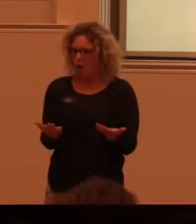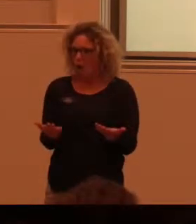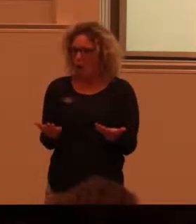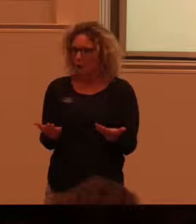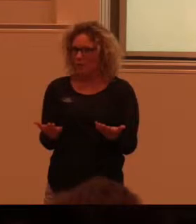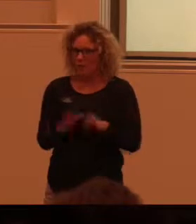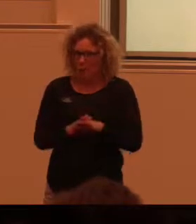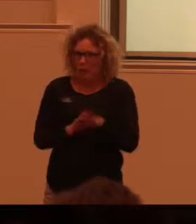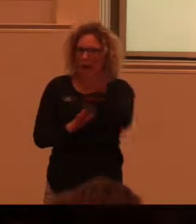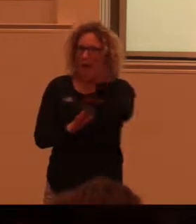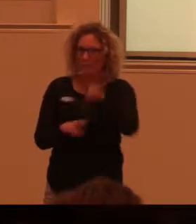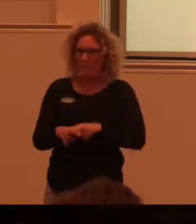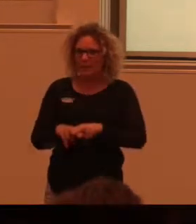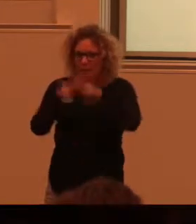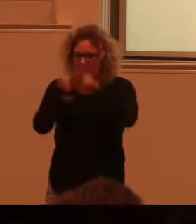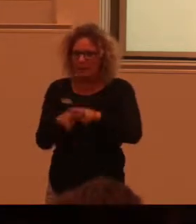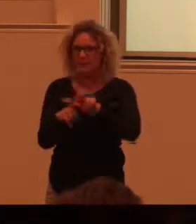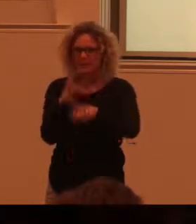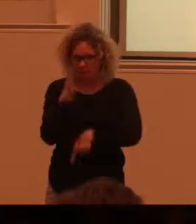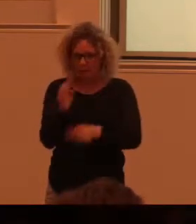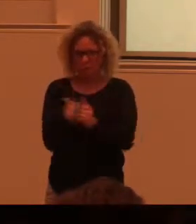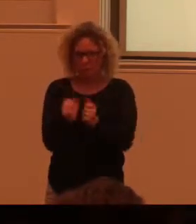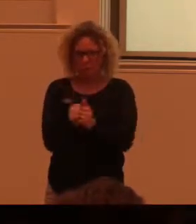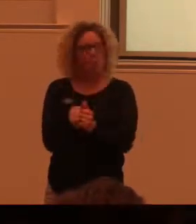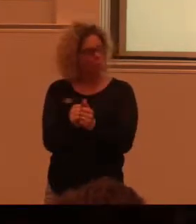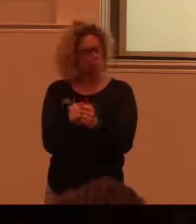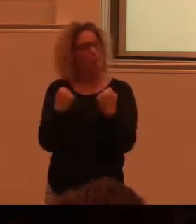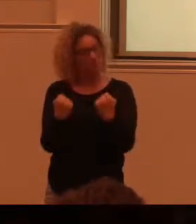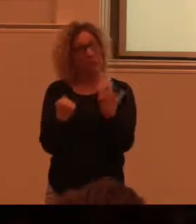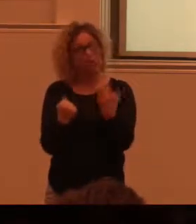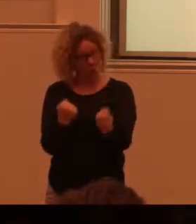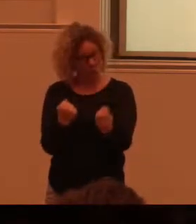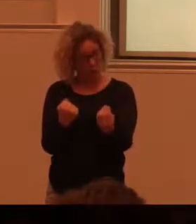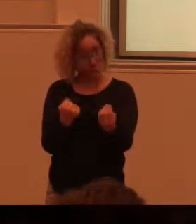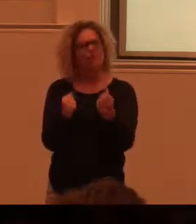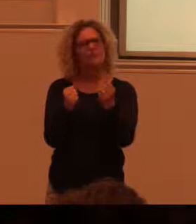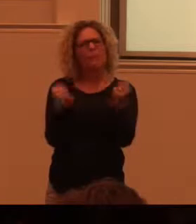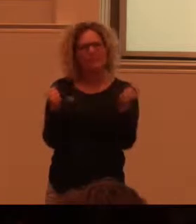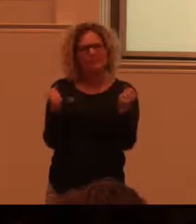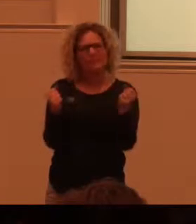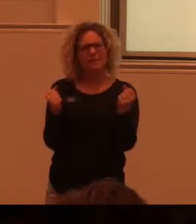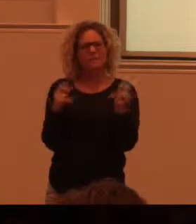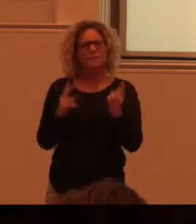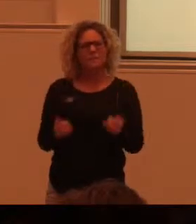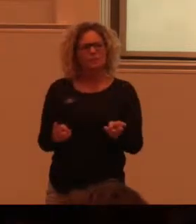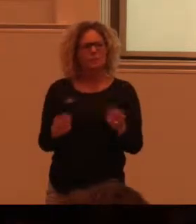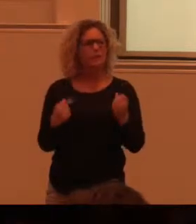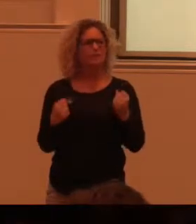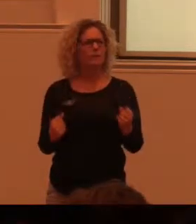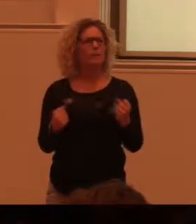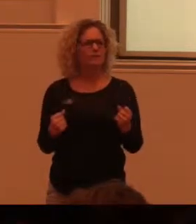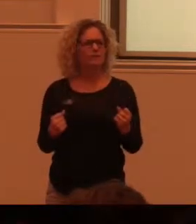ramper, hissar och grejer. Och det är fruktansvärt viktigt. Men det som också är